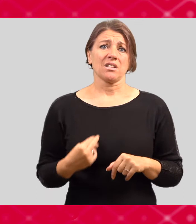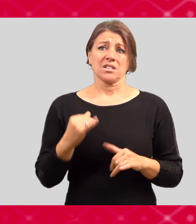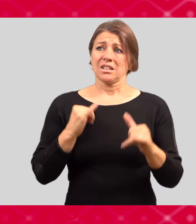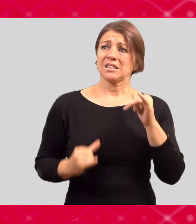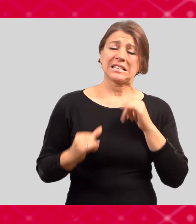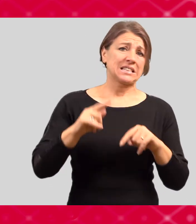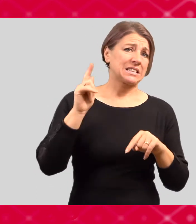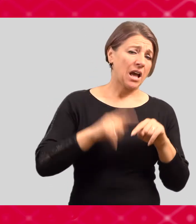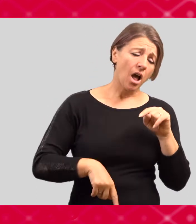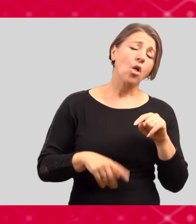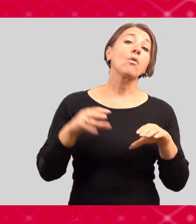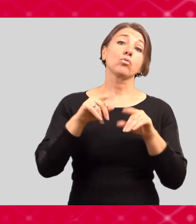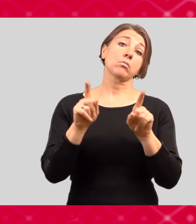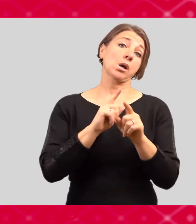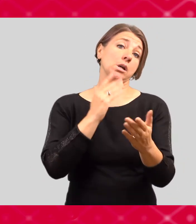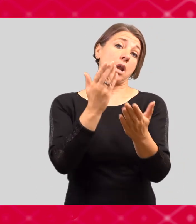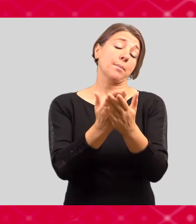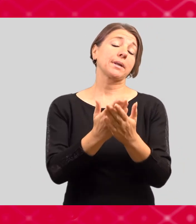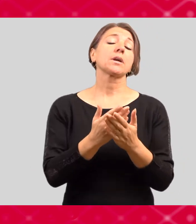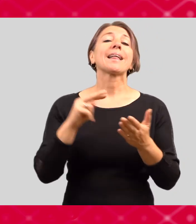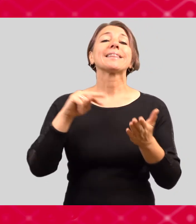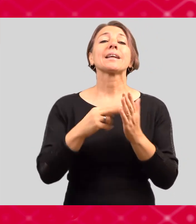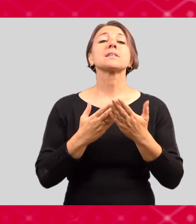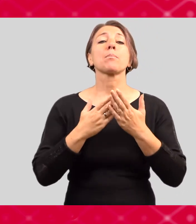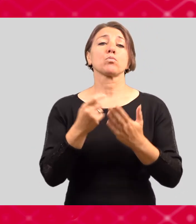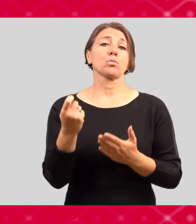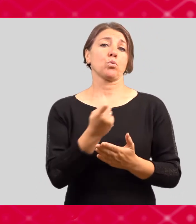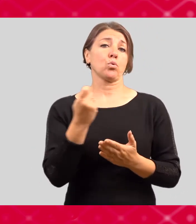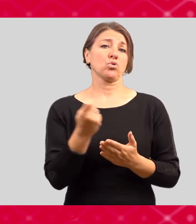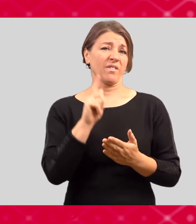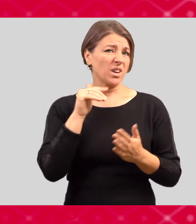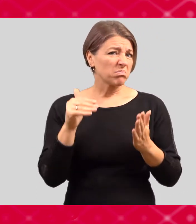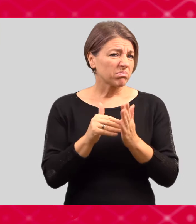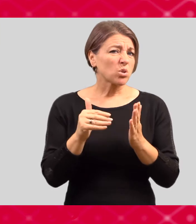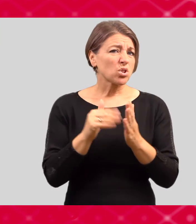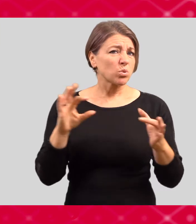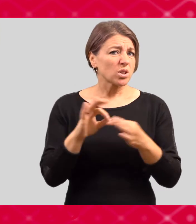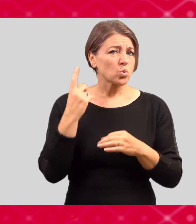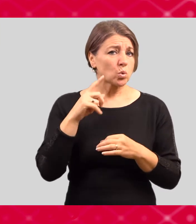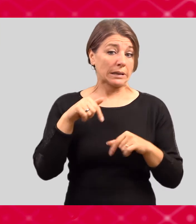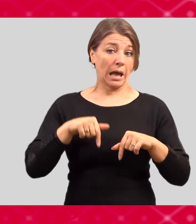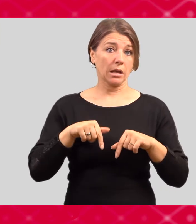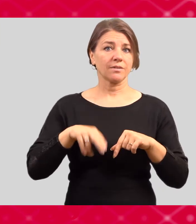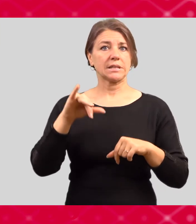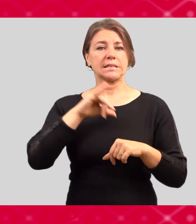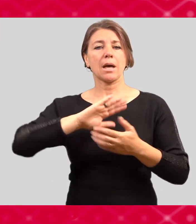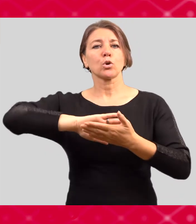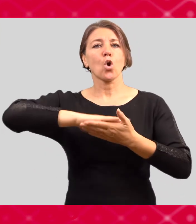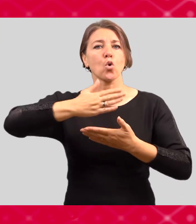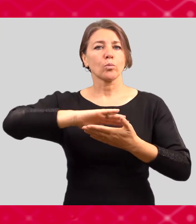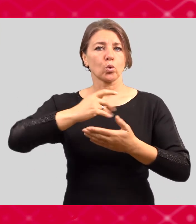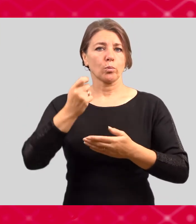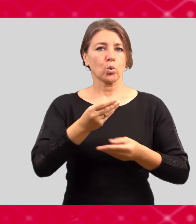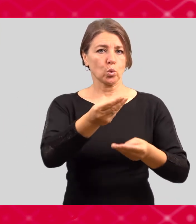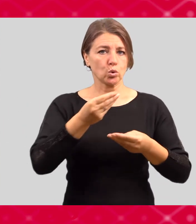tísni, tak je zapůjčení technických pomůcek ke studiu. Momentálně je největší zájem o zapůjčení